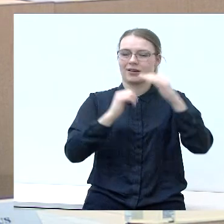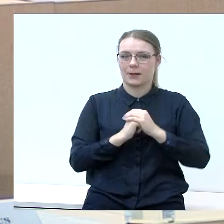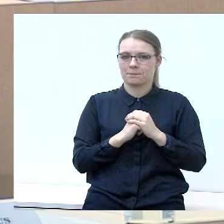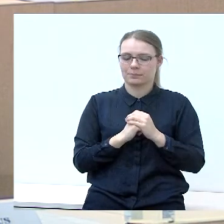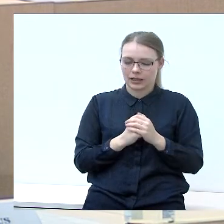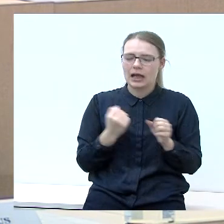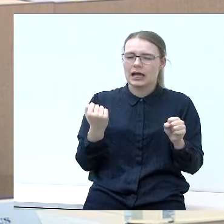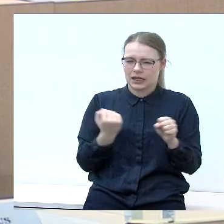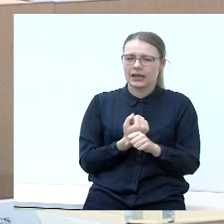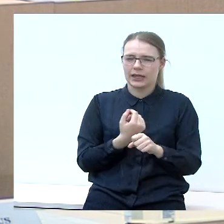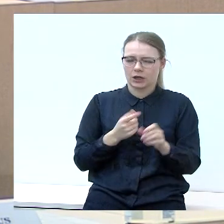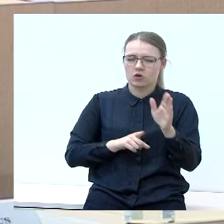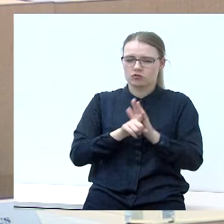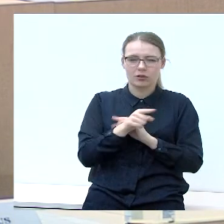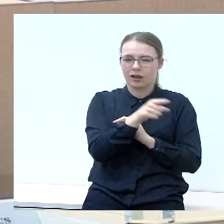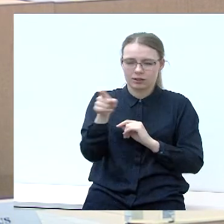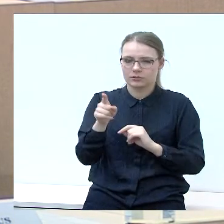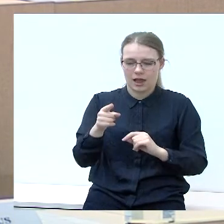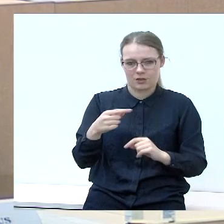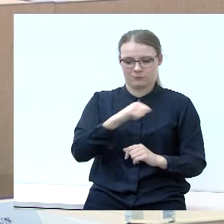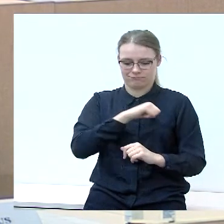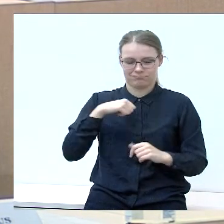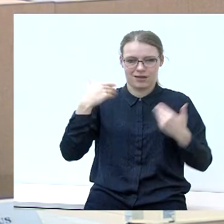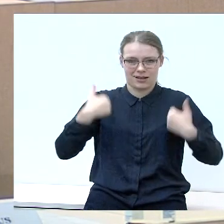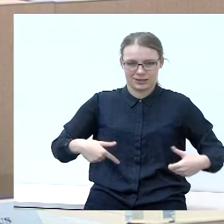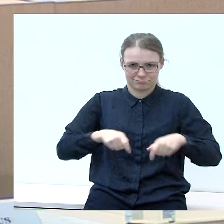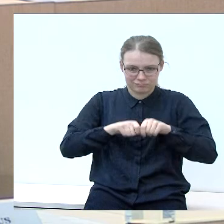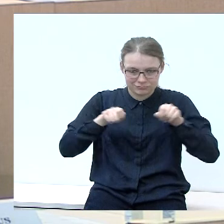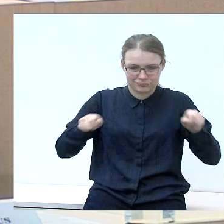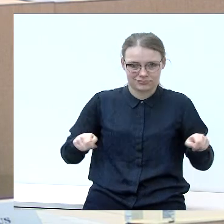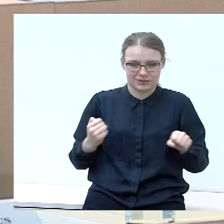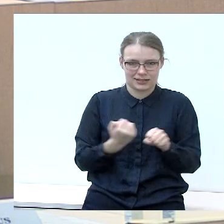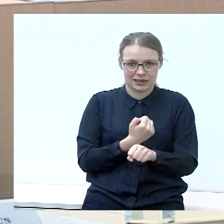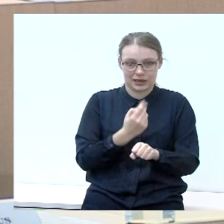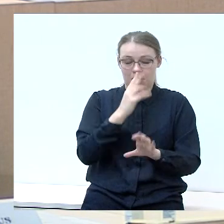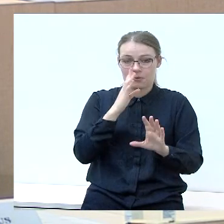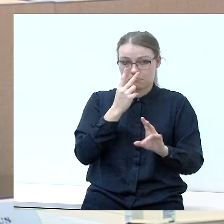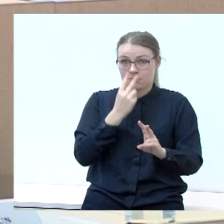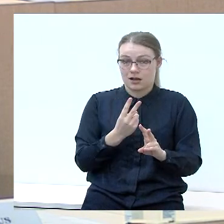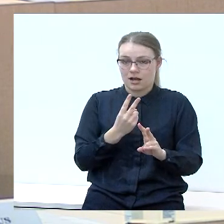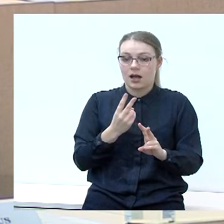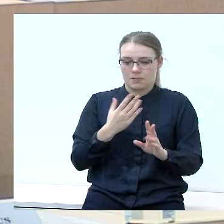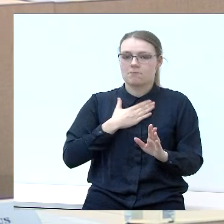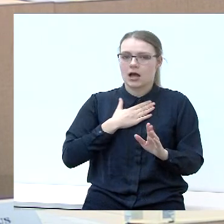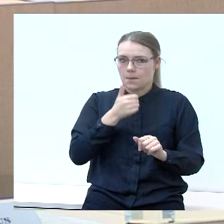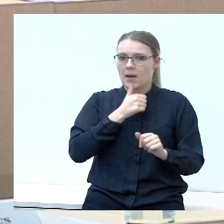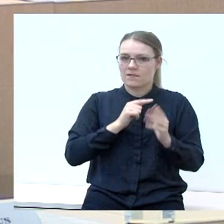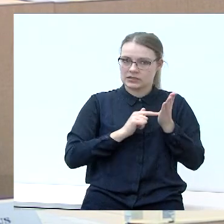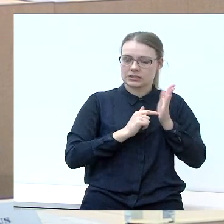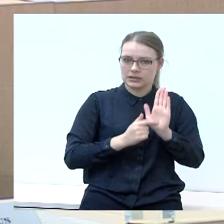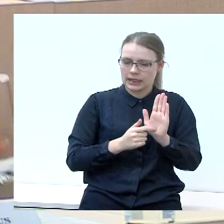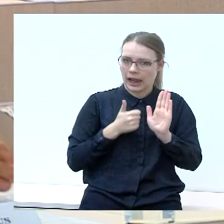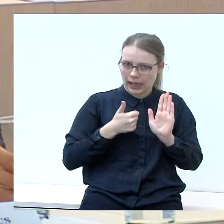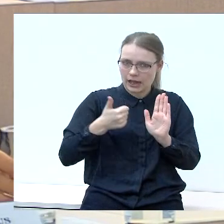pradėti patiems nuo savęs, nuo mūsų pačių. Jeigu matys, kad mes savo pavyzdžiui rodom gerų